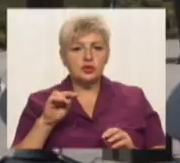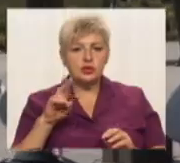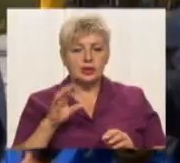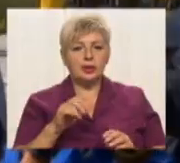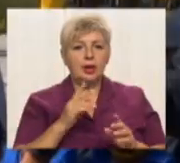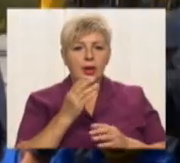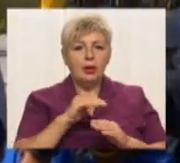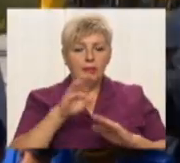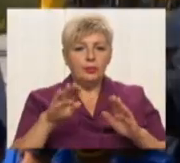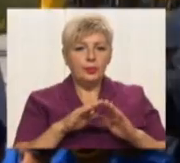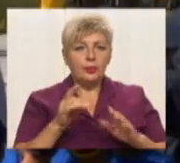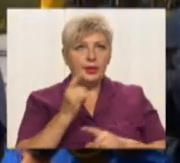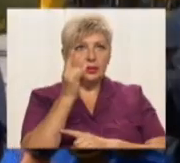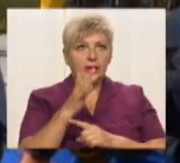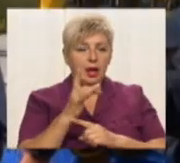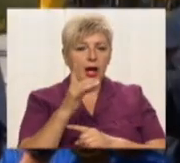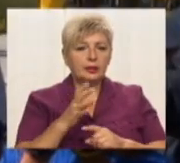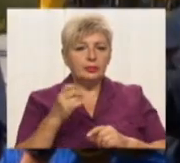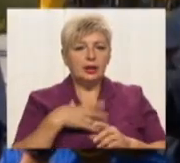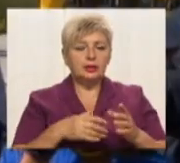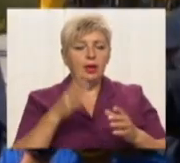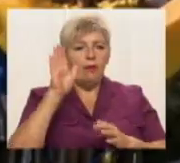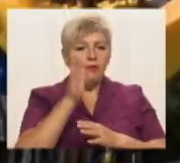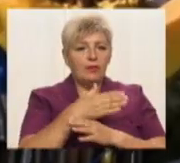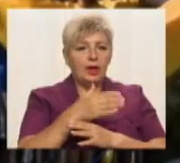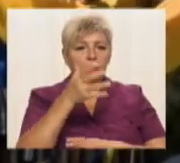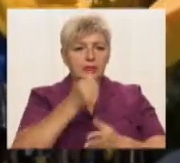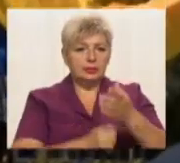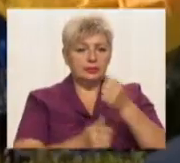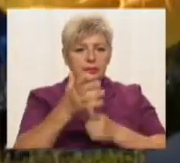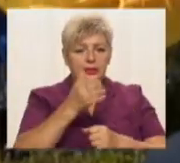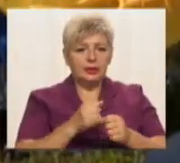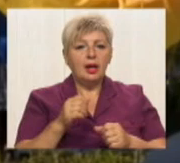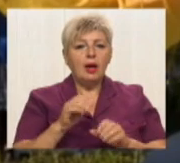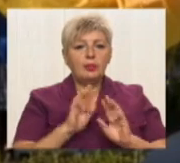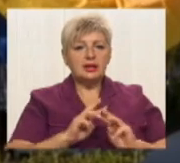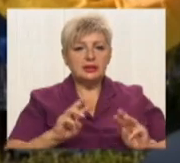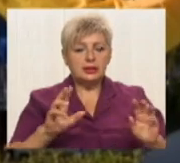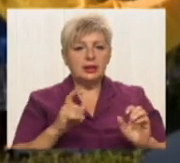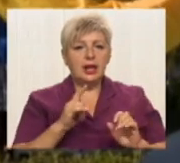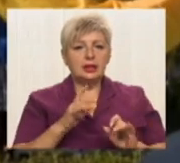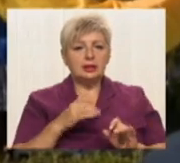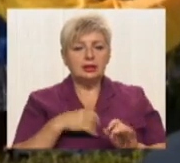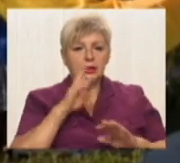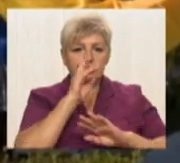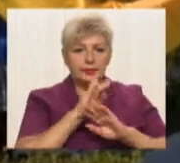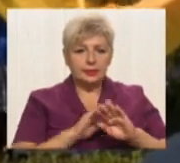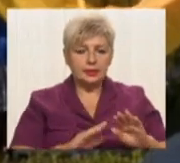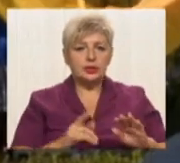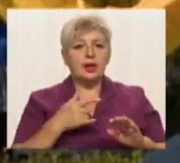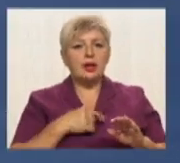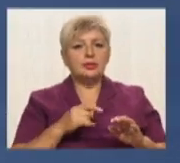залпи гармат та гімн України стяг піднімають по флагштоку. Президент України вибачається перед громадянами за образність своєї заяви.